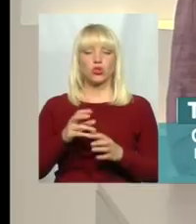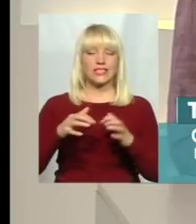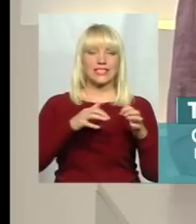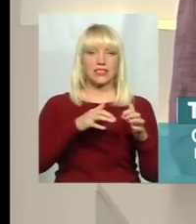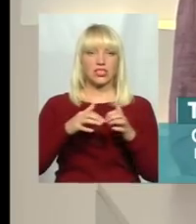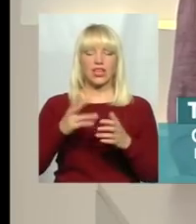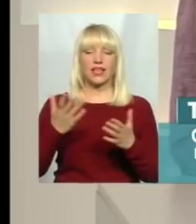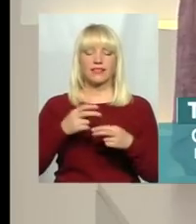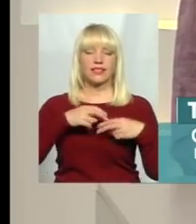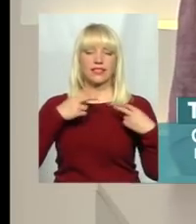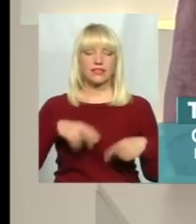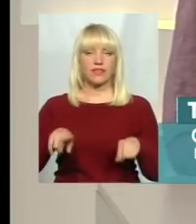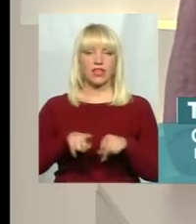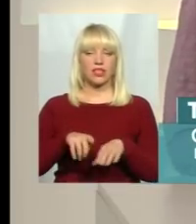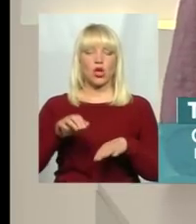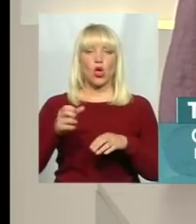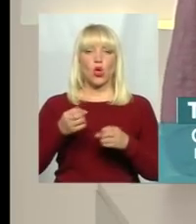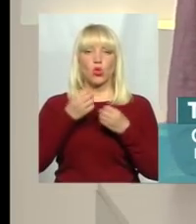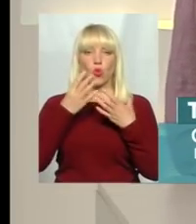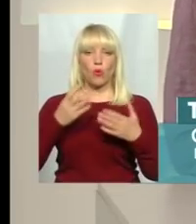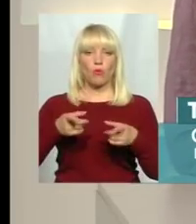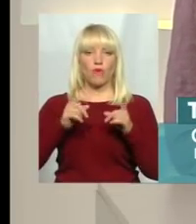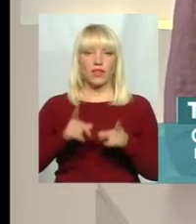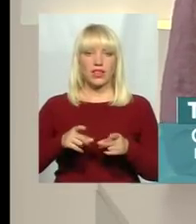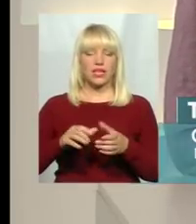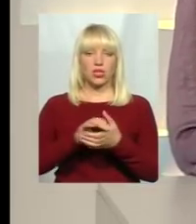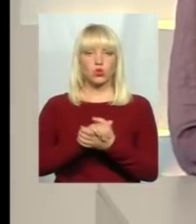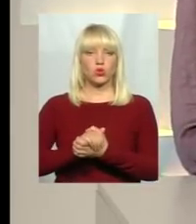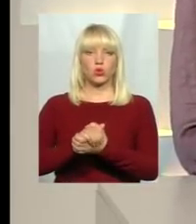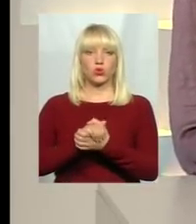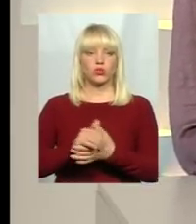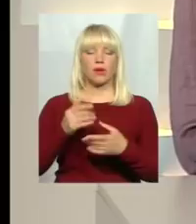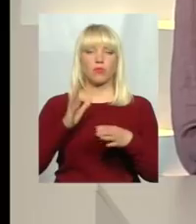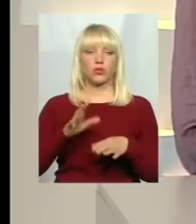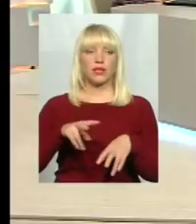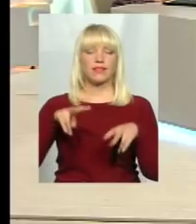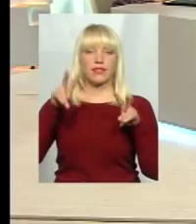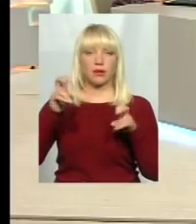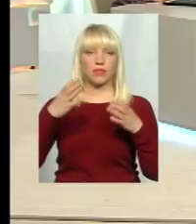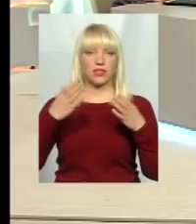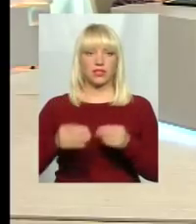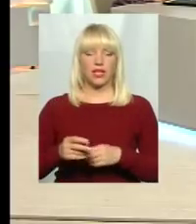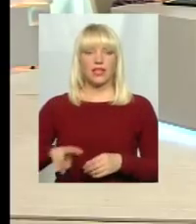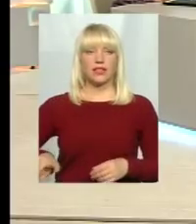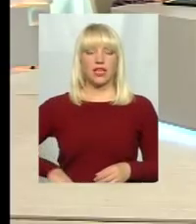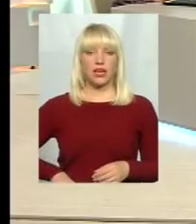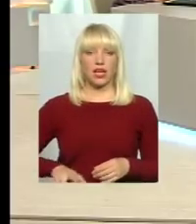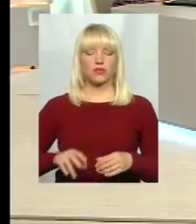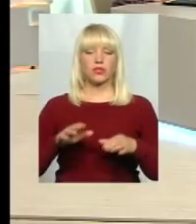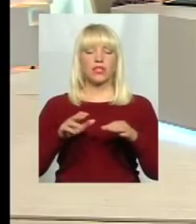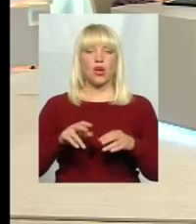які ризики у таких добровільних союзів поведемо нині мову у темі дня із директором Центру розвитку місцевого